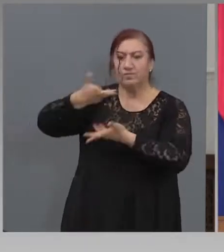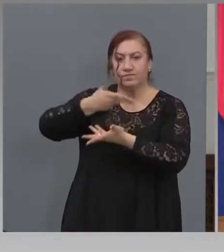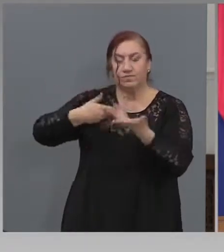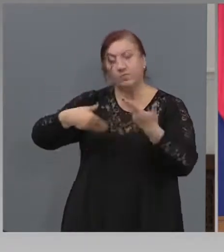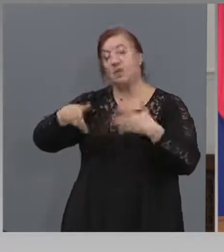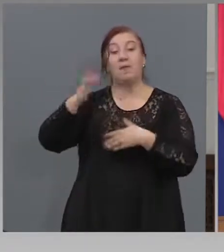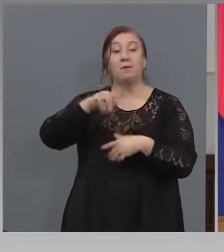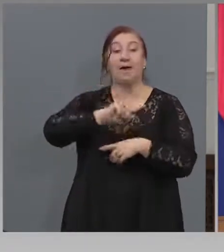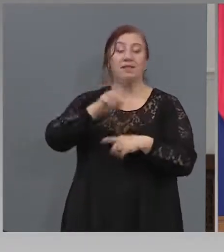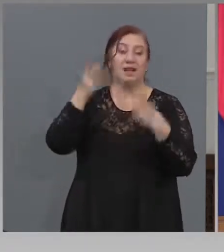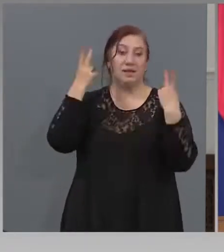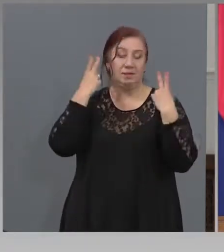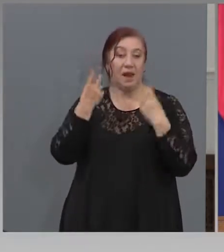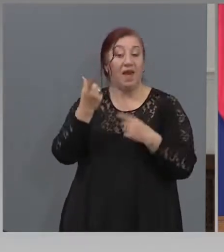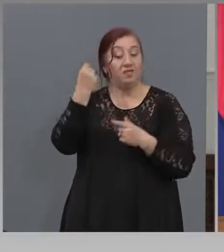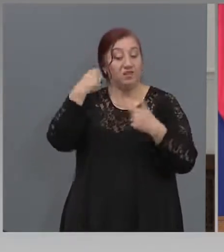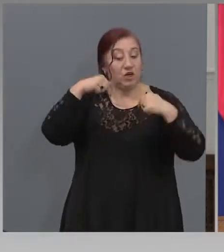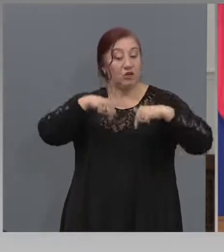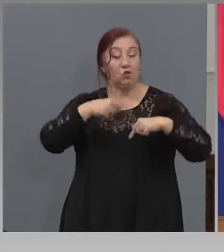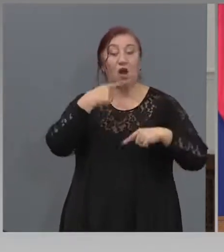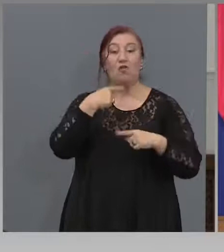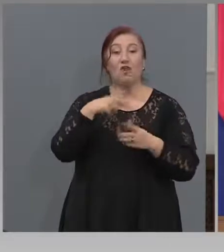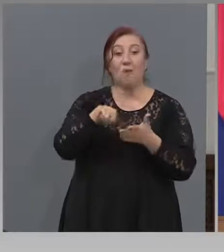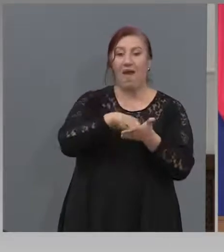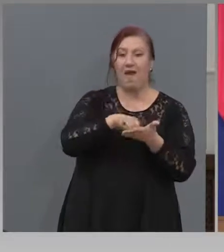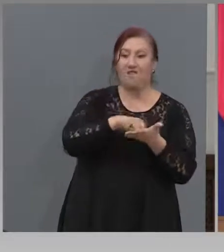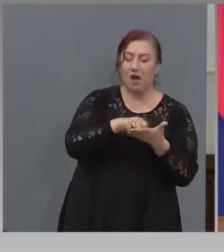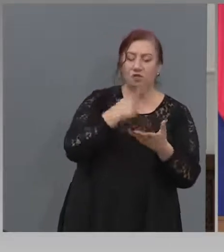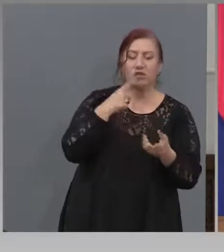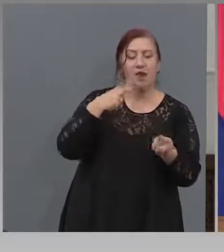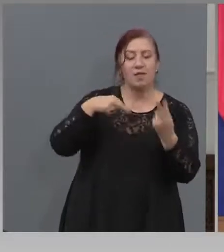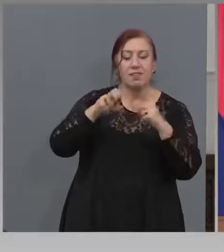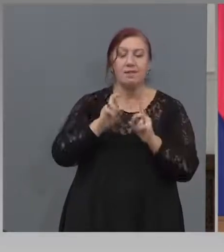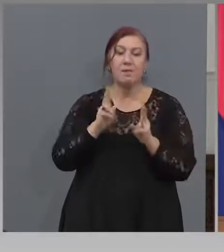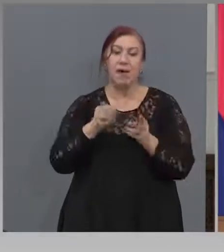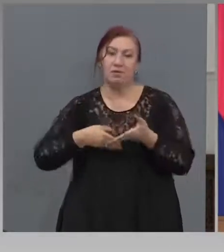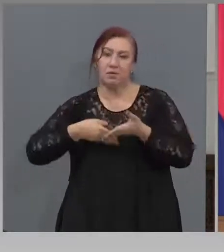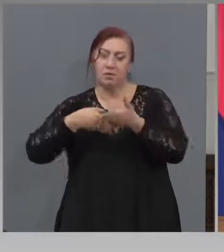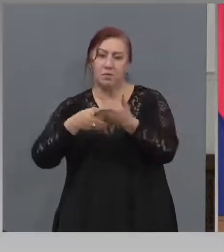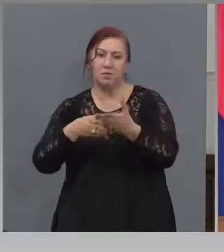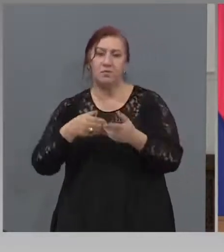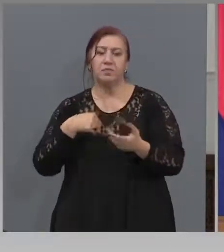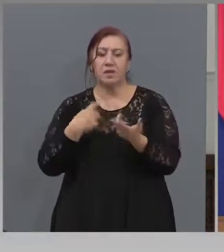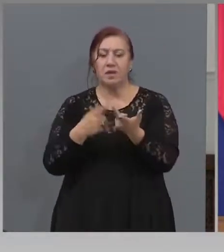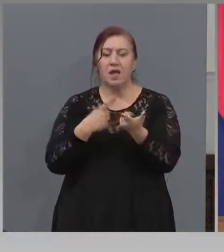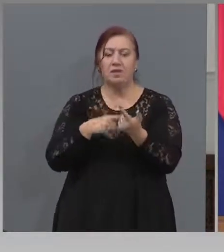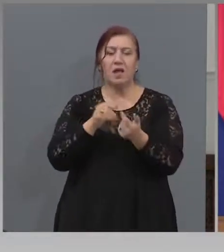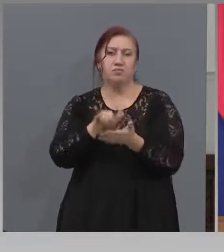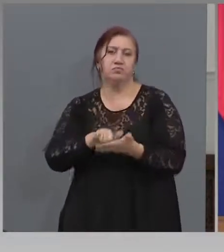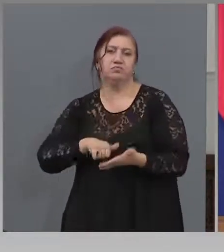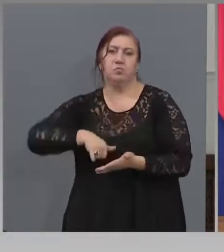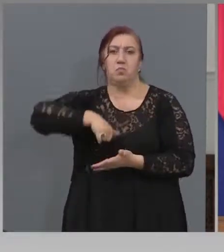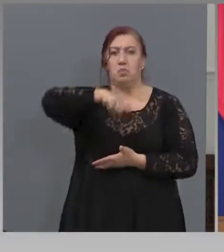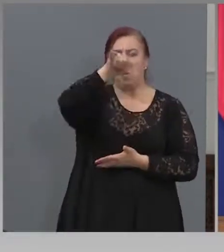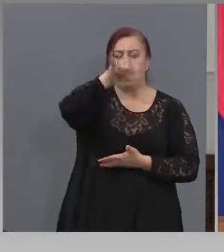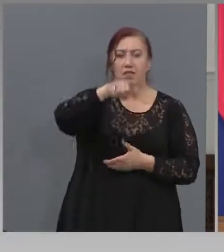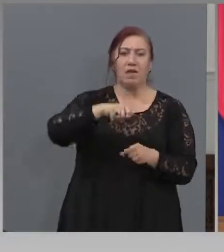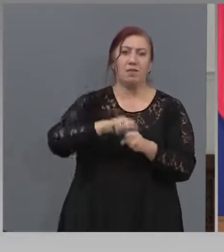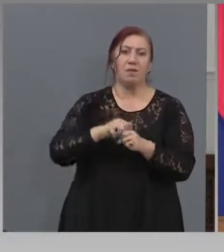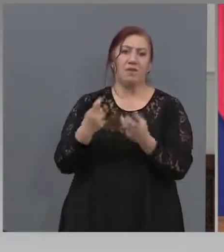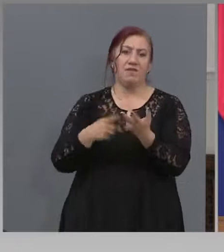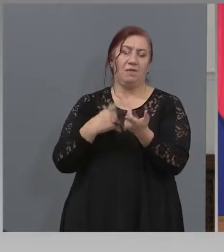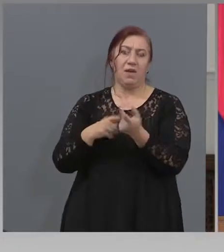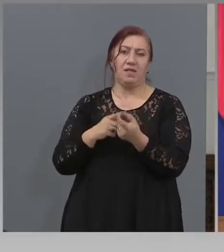валчери, говориме си как ще подкрепяме. Ние с един полет си направихме веднага няколко кластери. Два полета от